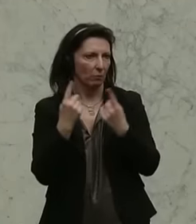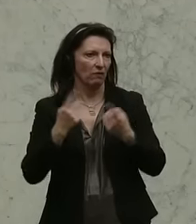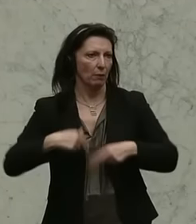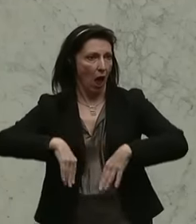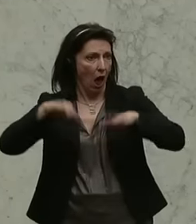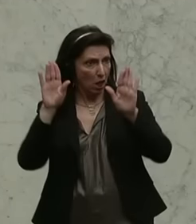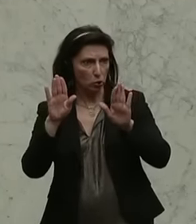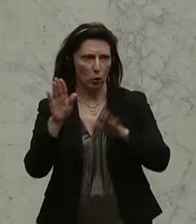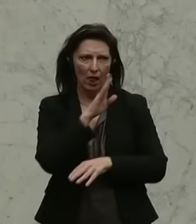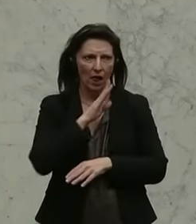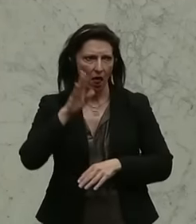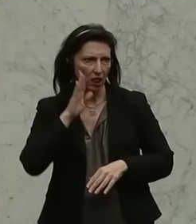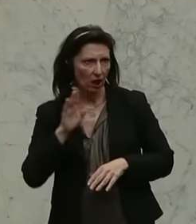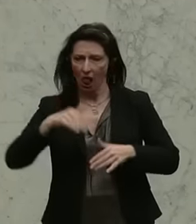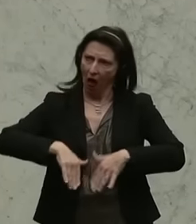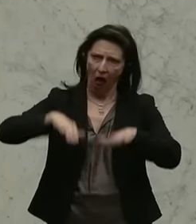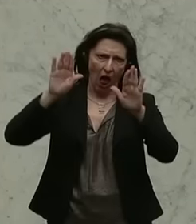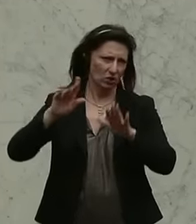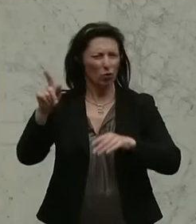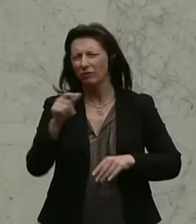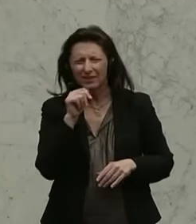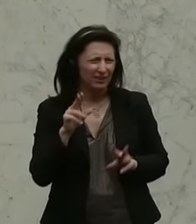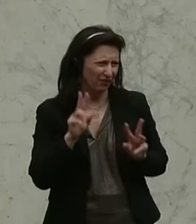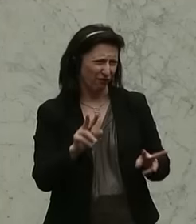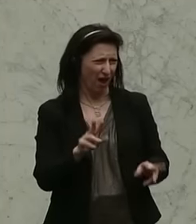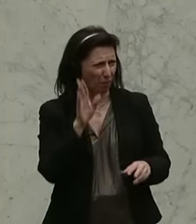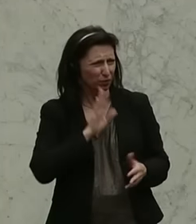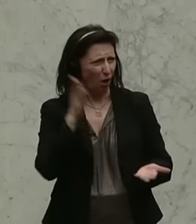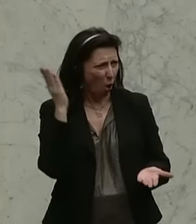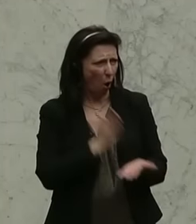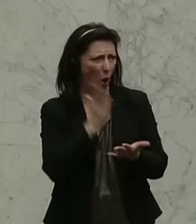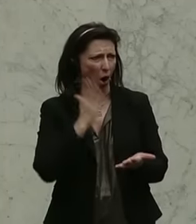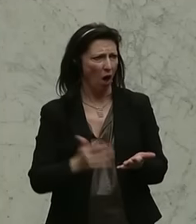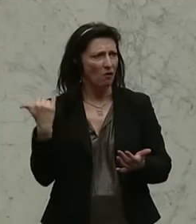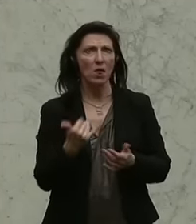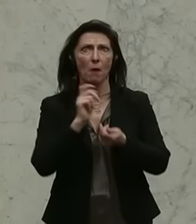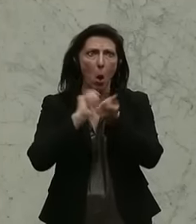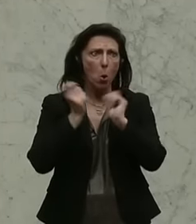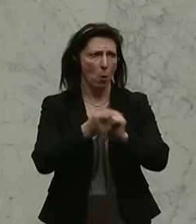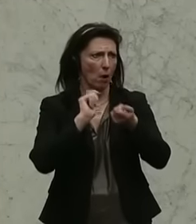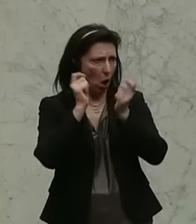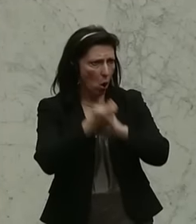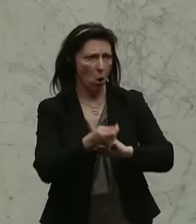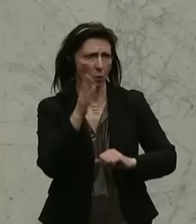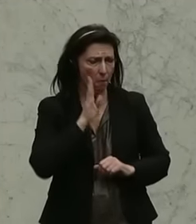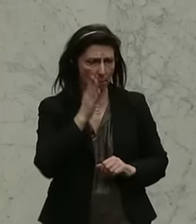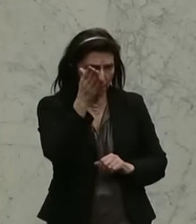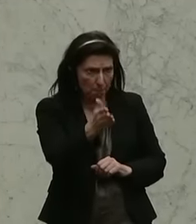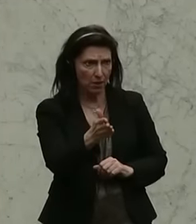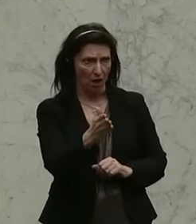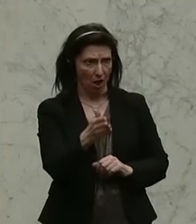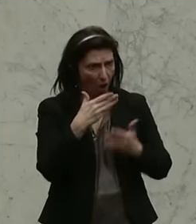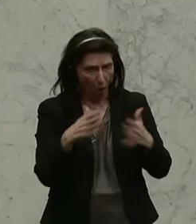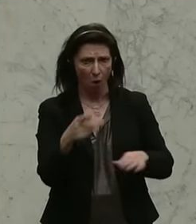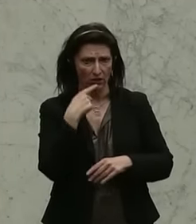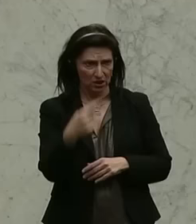solche mit Asylstatus. Also das ist einfach nicht wahr. Hören Sie doch auf, die Tatsachen ständig zu verdrehen. Nennen Sie die Dinge bei Namen,